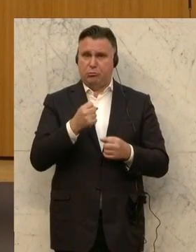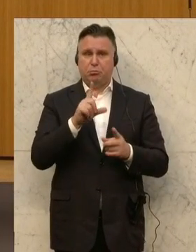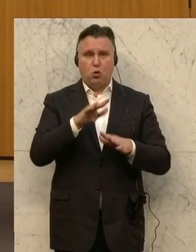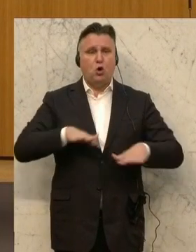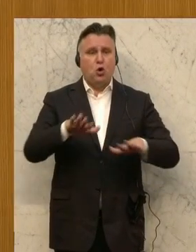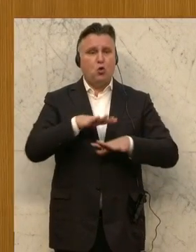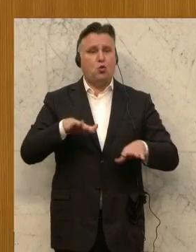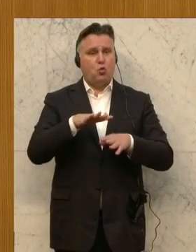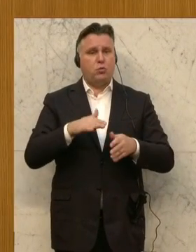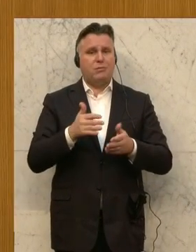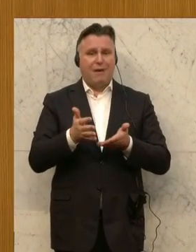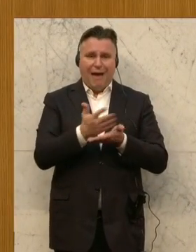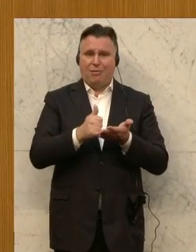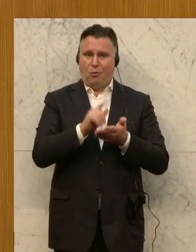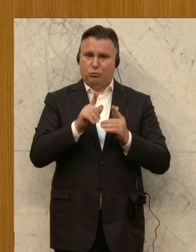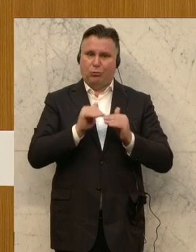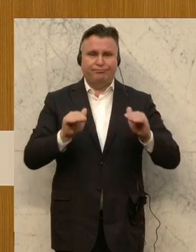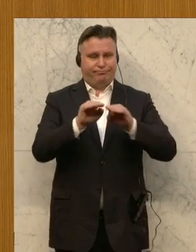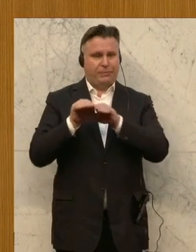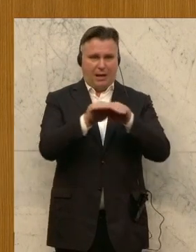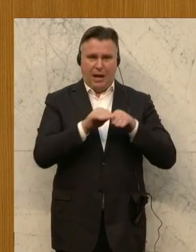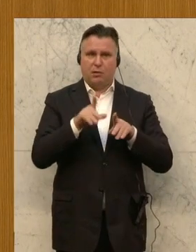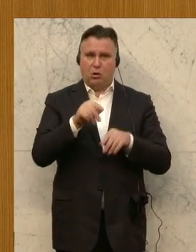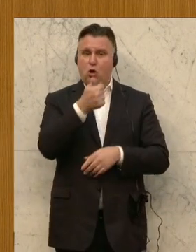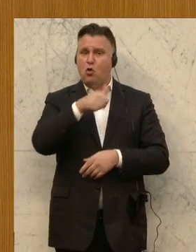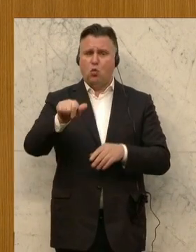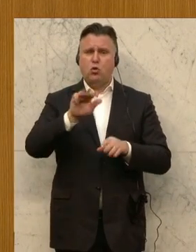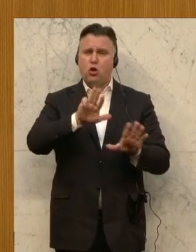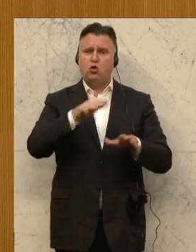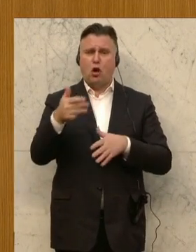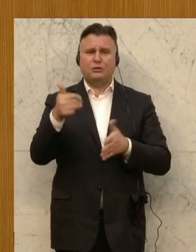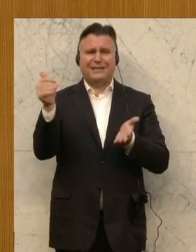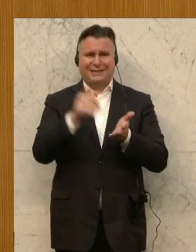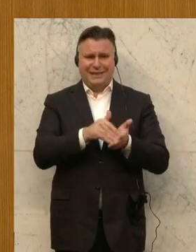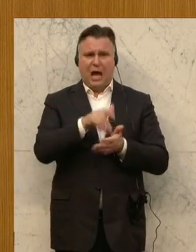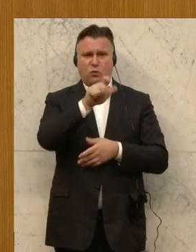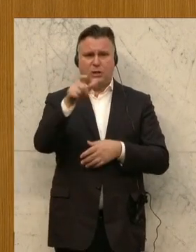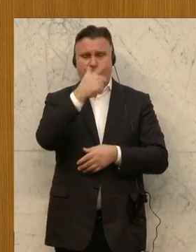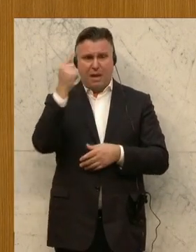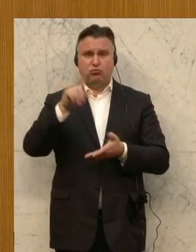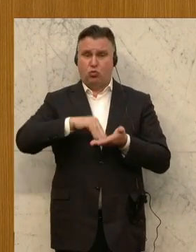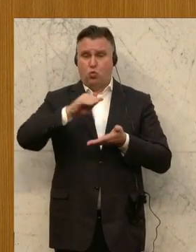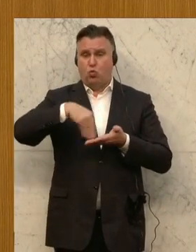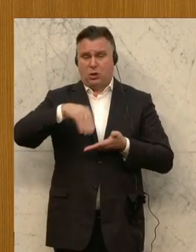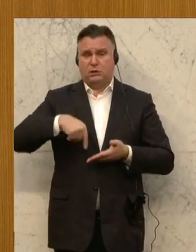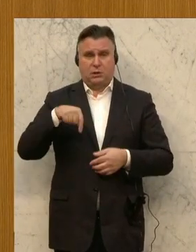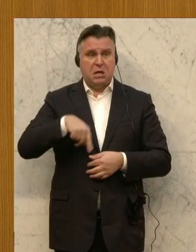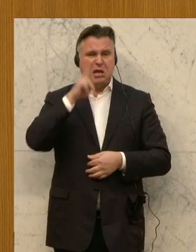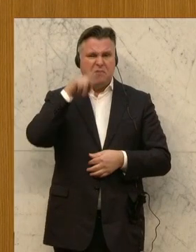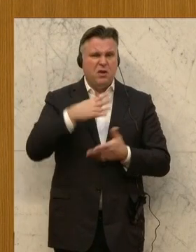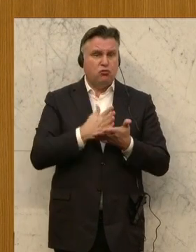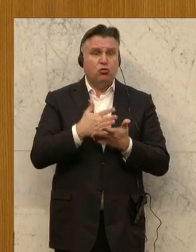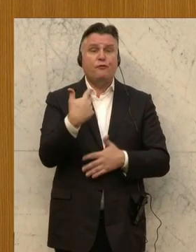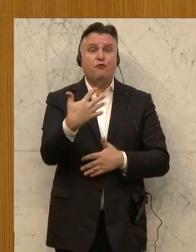Grundeinkommen umsetzen, wurde unterzeichnet von 169.000 Menschen. Allein in Wien fast